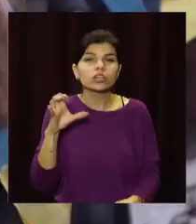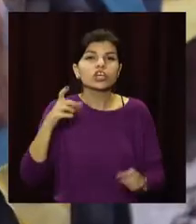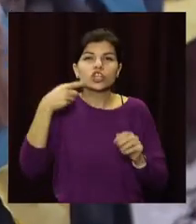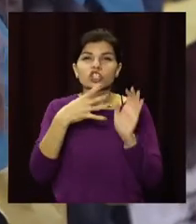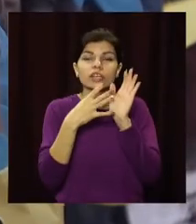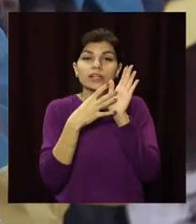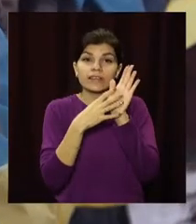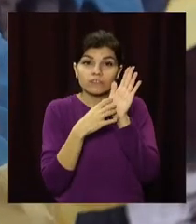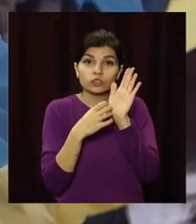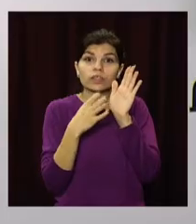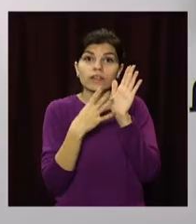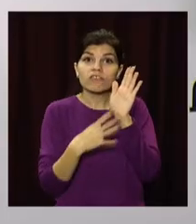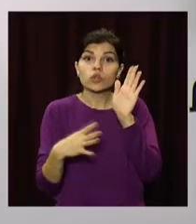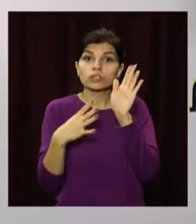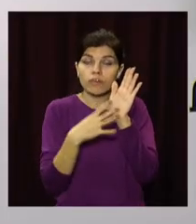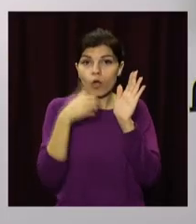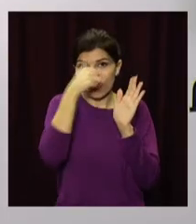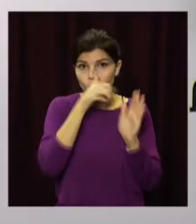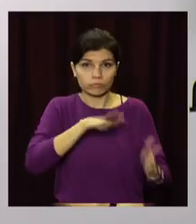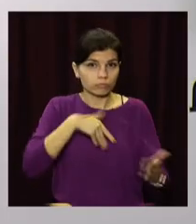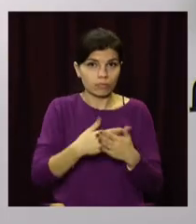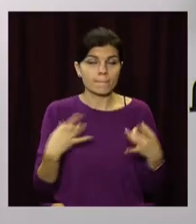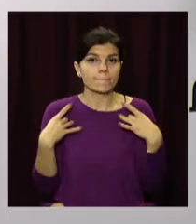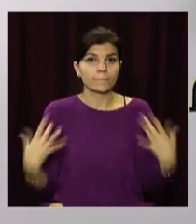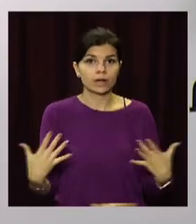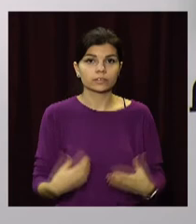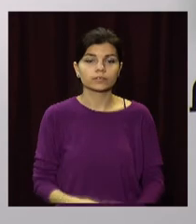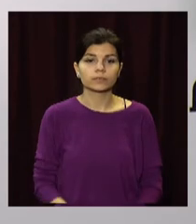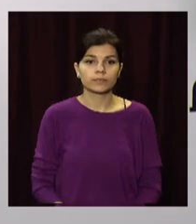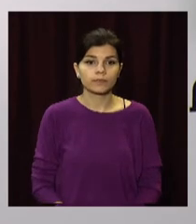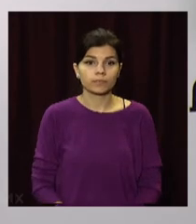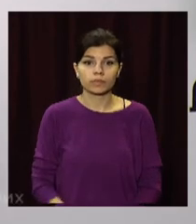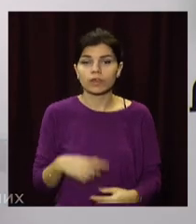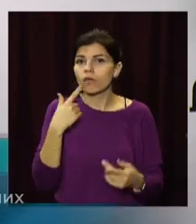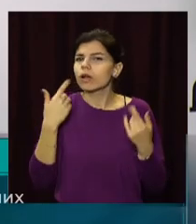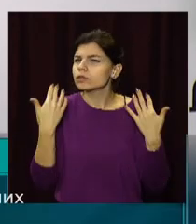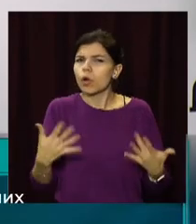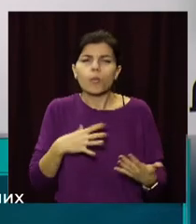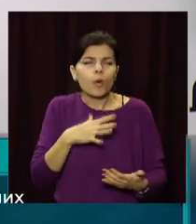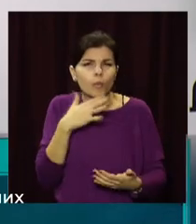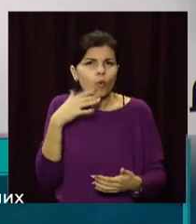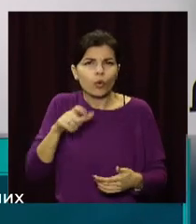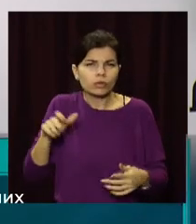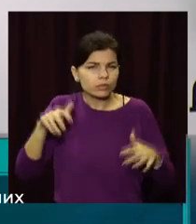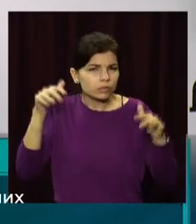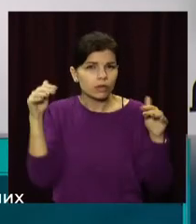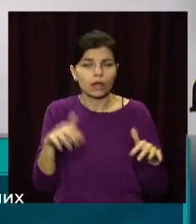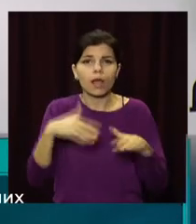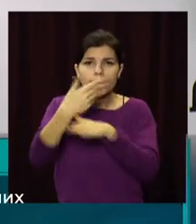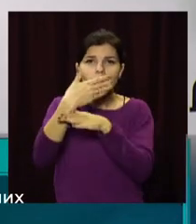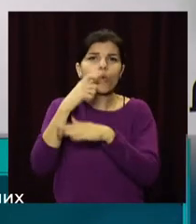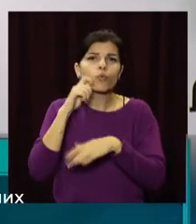року. За наявності великої кількості людей, за великої кількості прапорів українсько-національних,